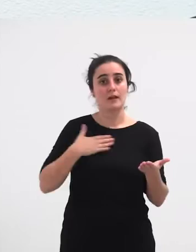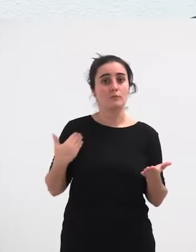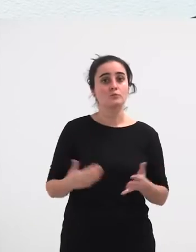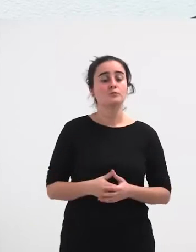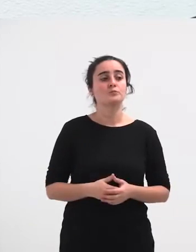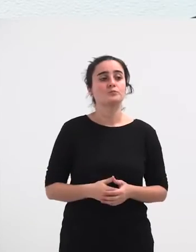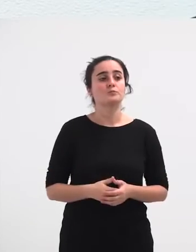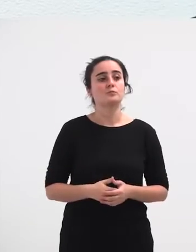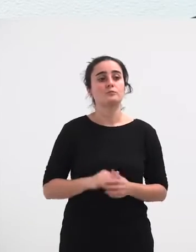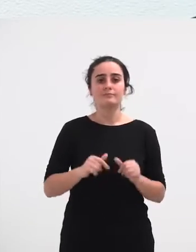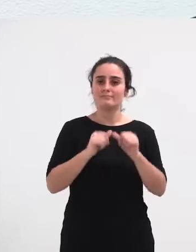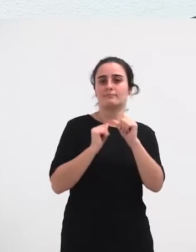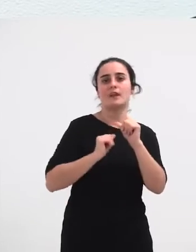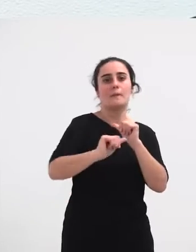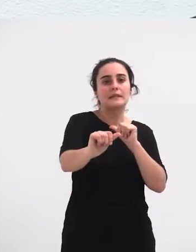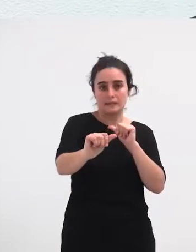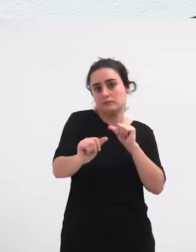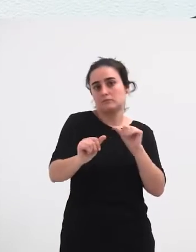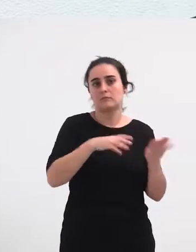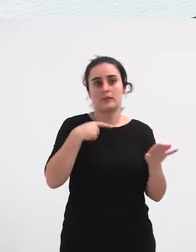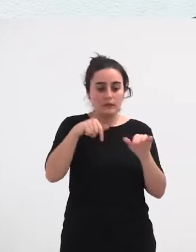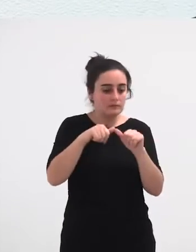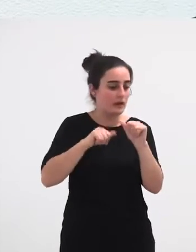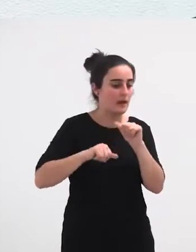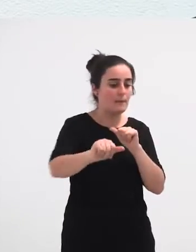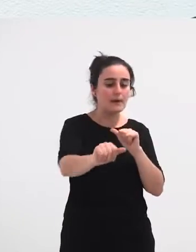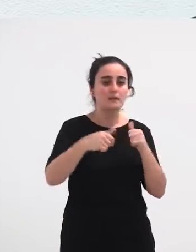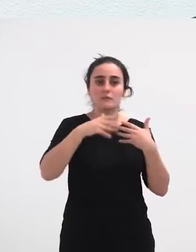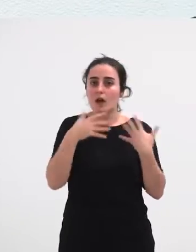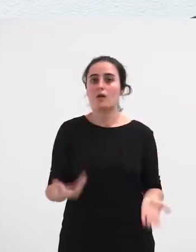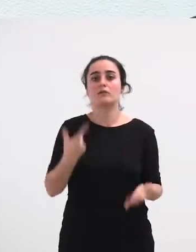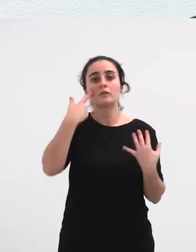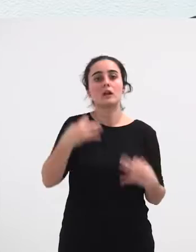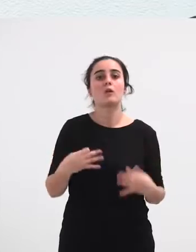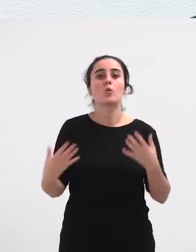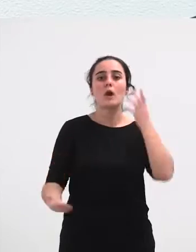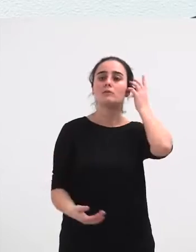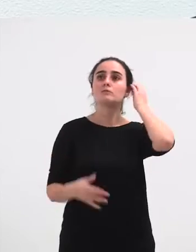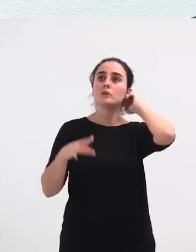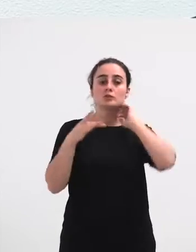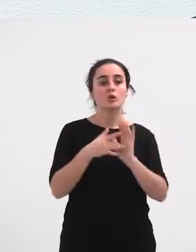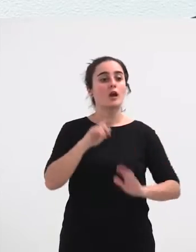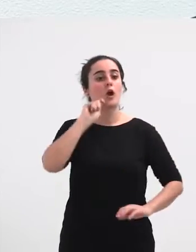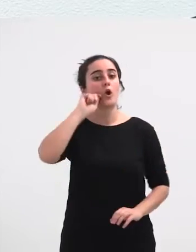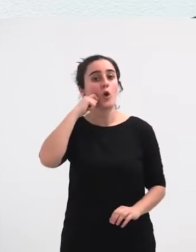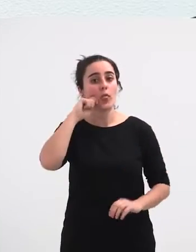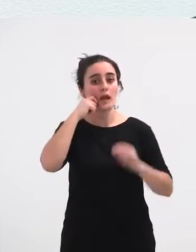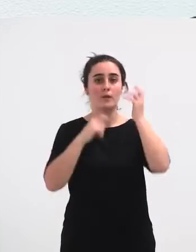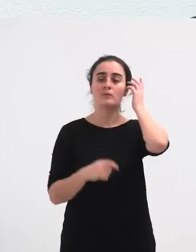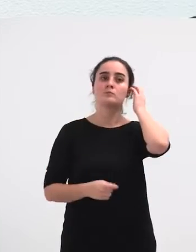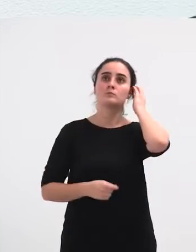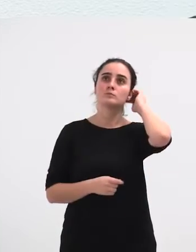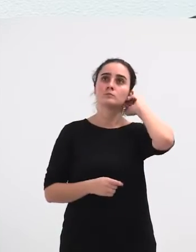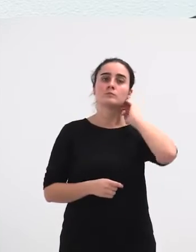Eta Gero Hortika Urrerakoa Hortika Urrerakoa Haurreguna Realitatea Da Ondarri Bi